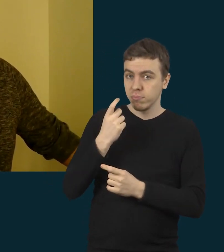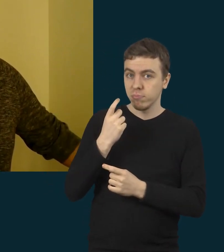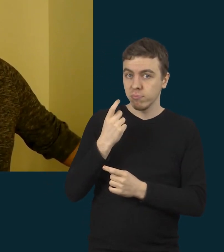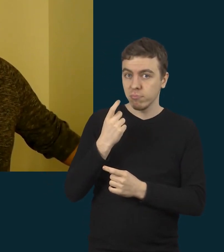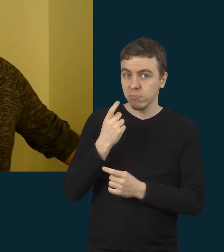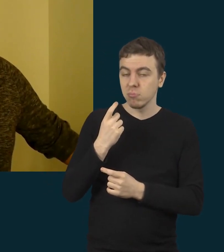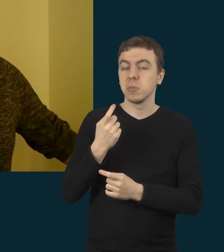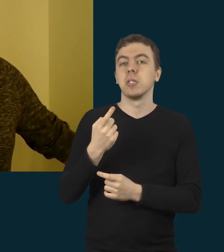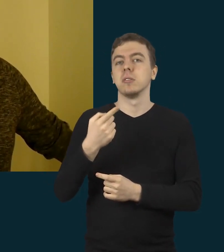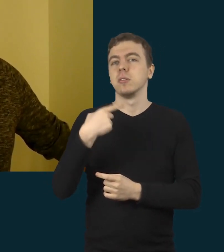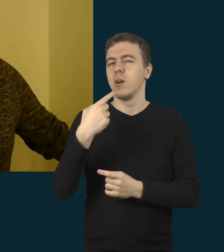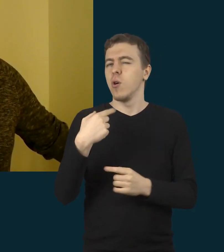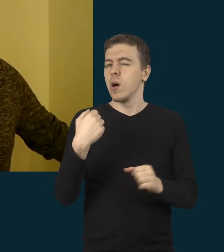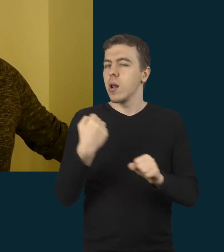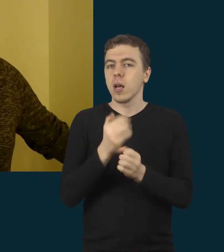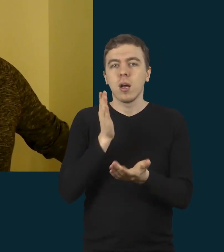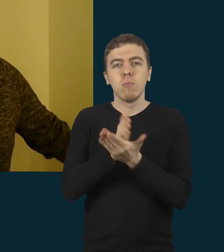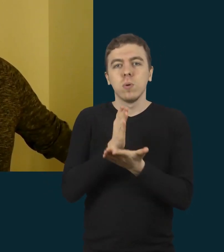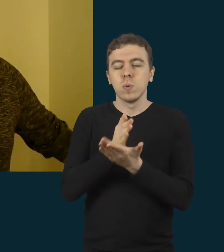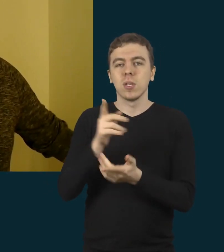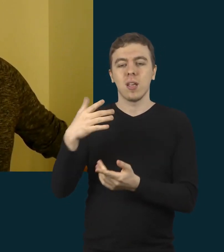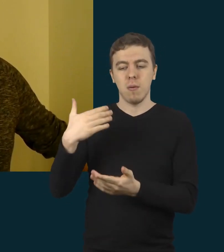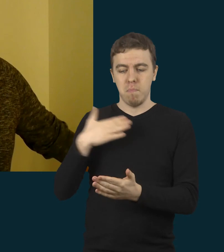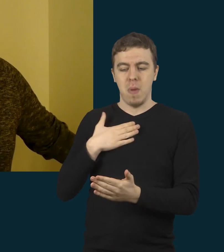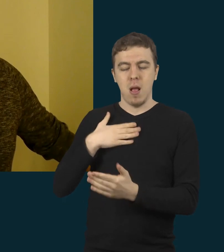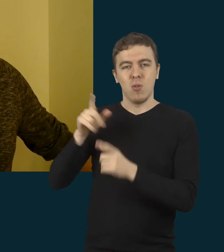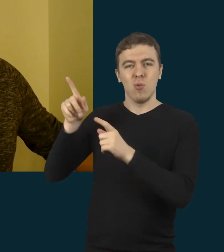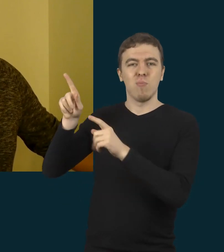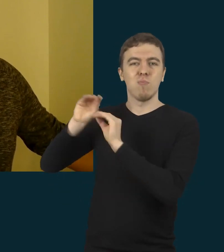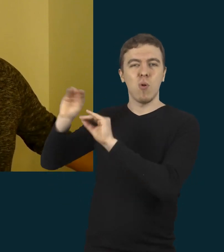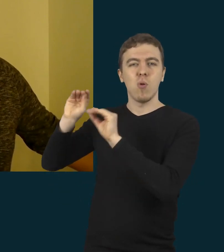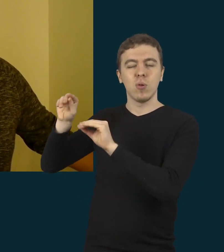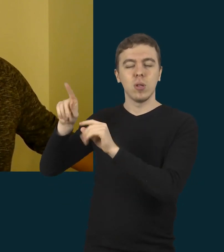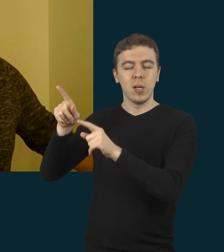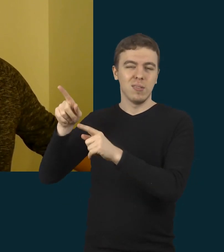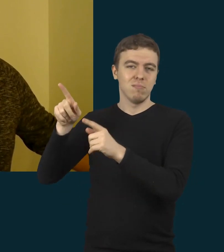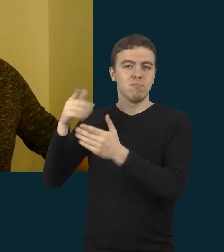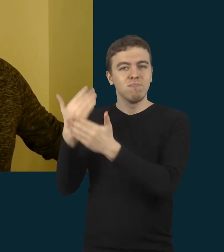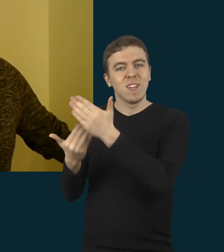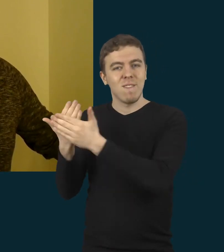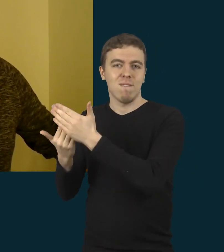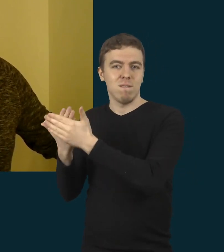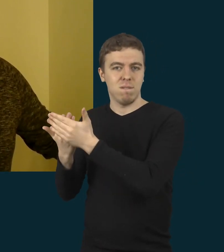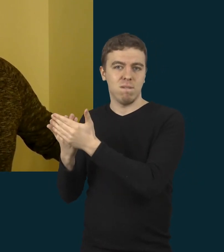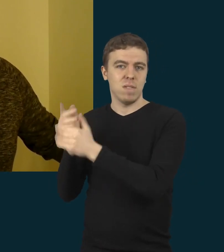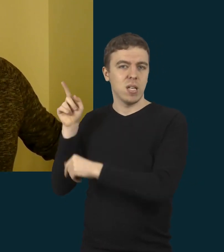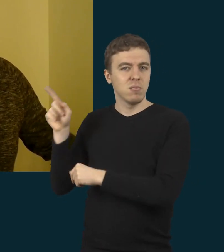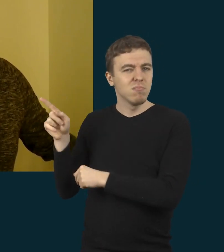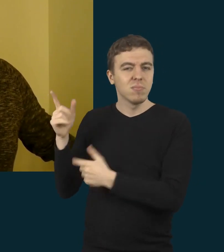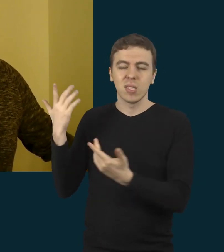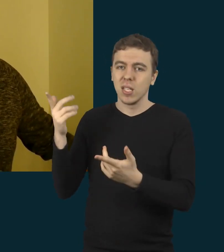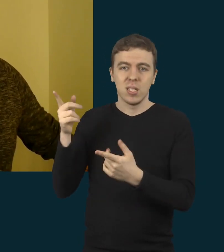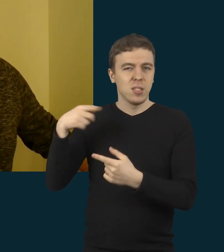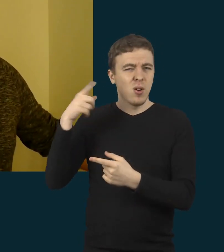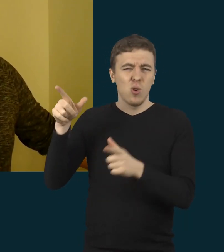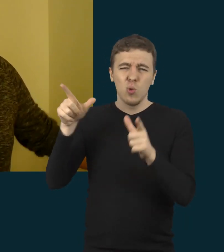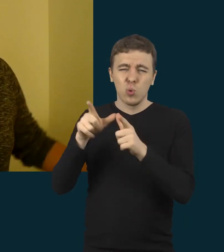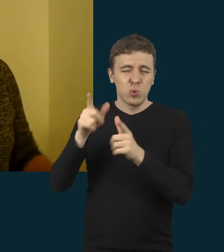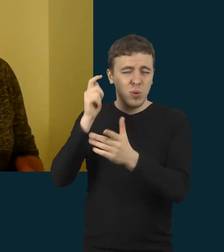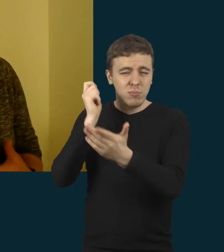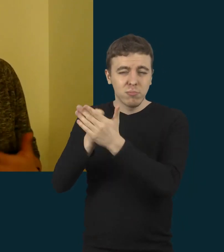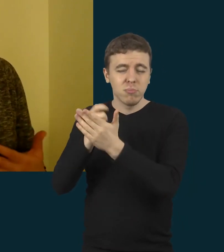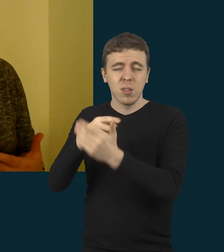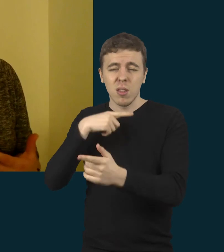Nes aš nebegaliu atsiginti, kaip yra turės sakė, tų užduotėlių, tai varo mane įnevilti, varo